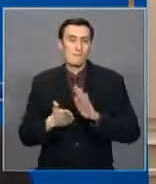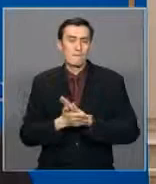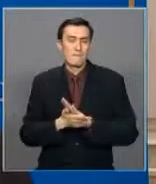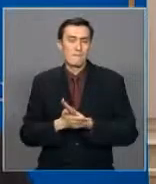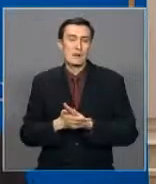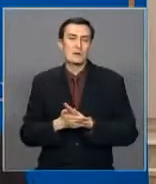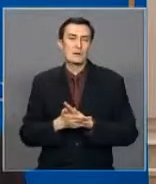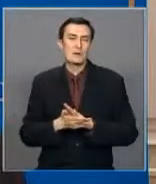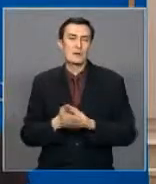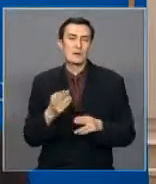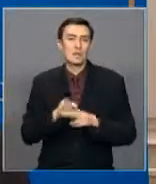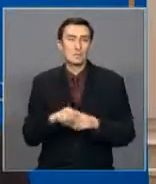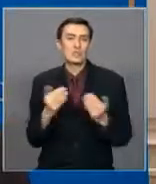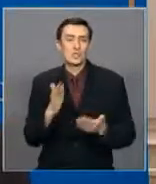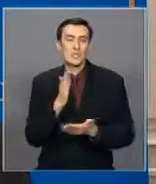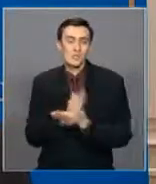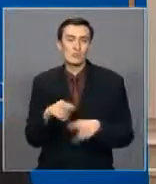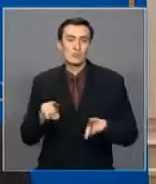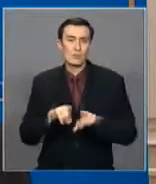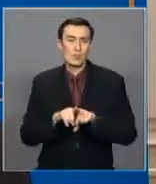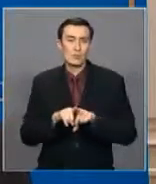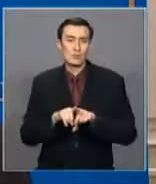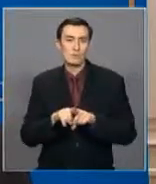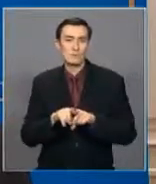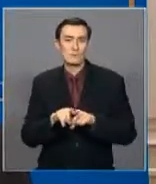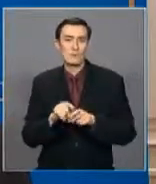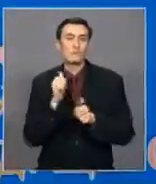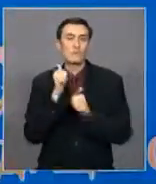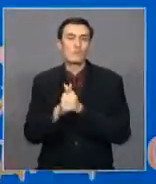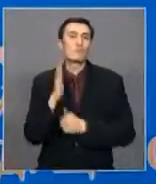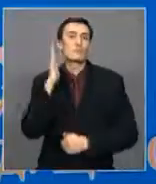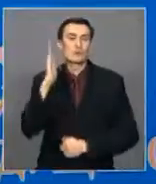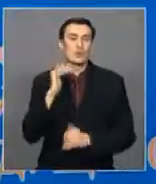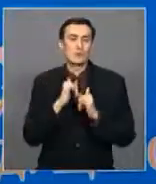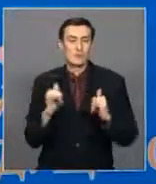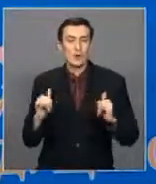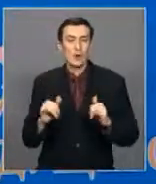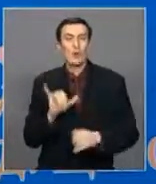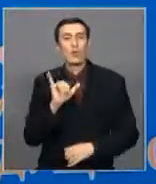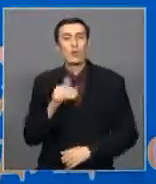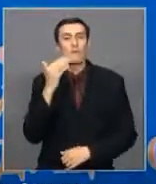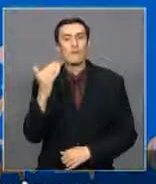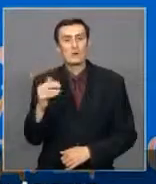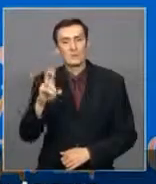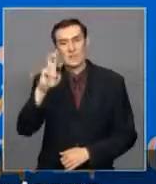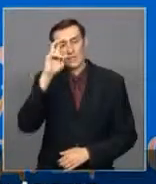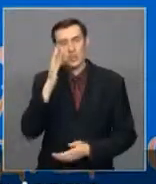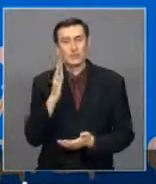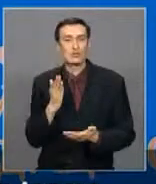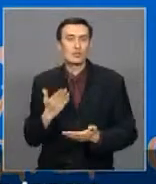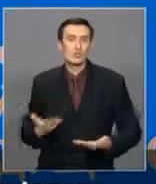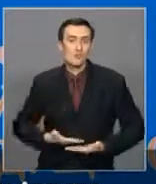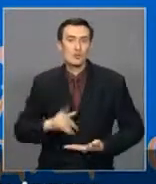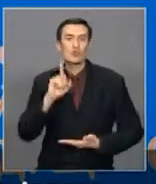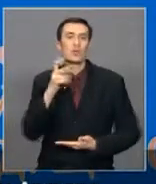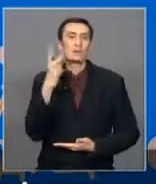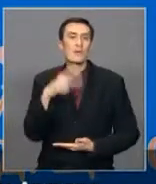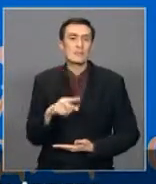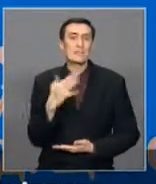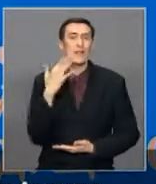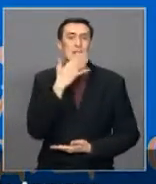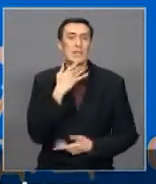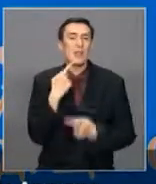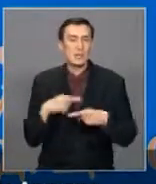зачастую являются, именно такой вектор движения вперед в будущее. В вашей стране живет 120 национальностей,